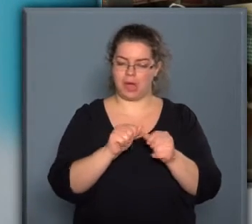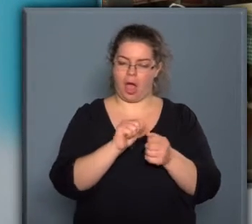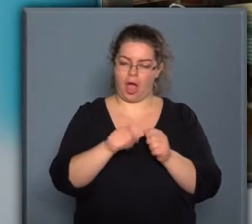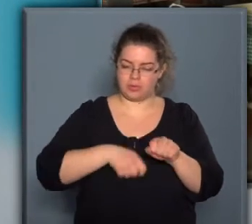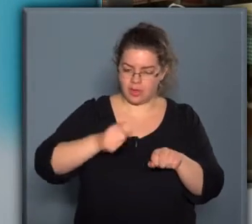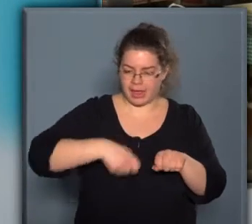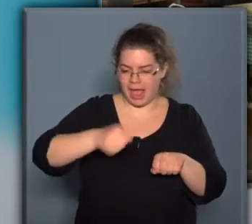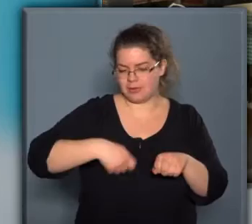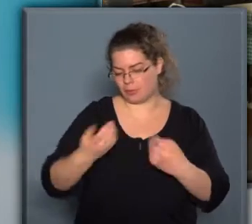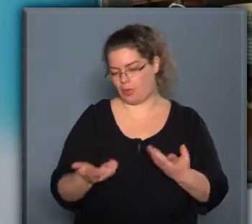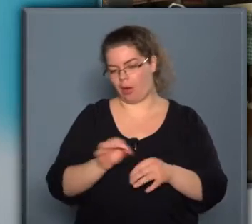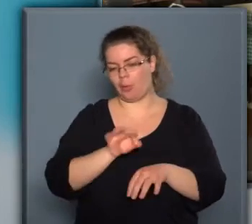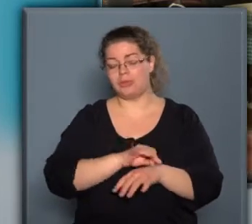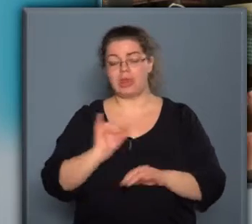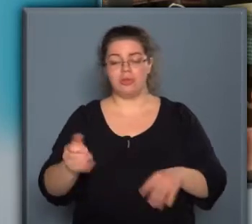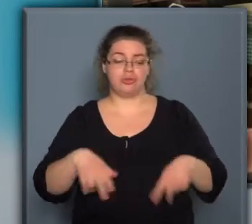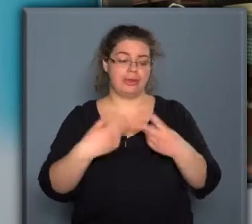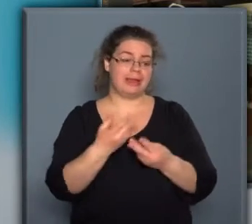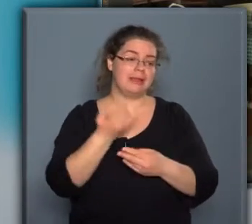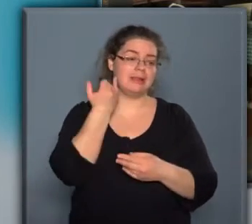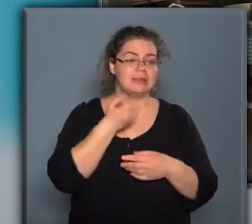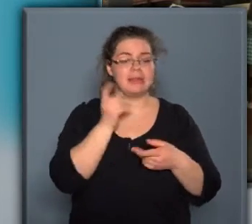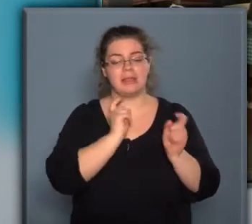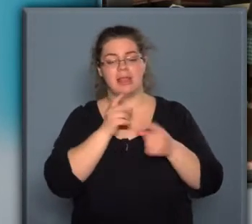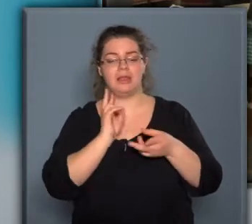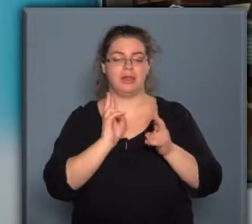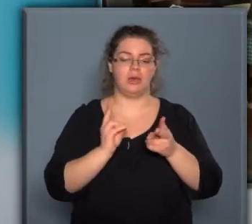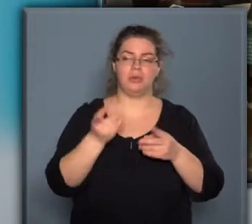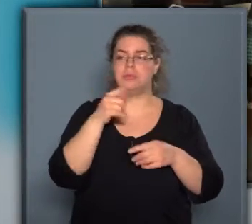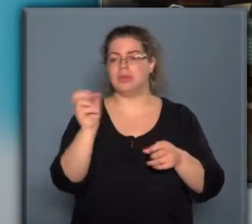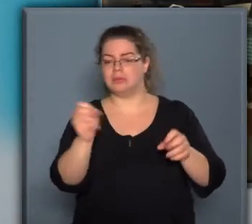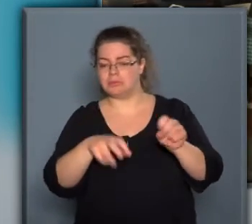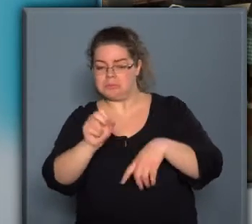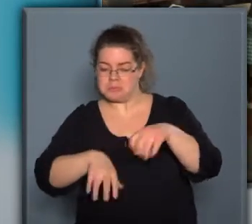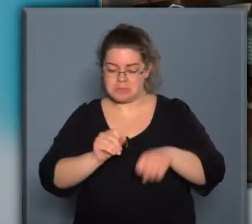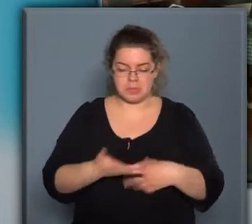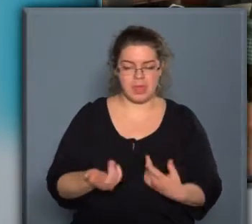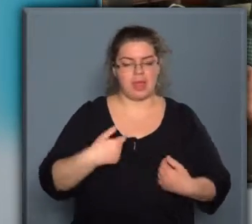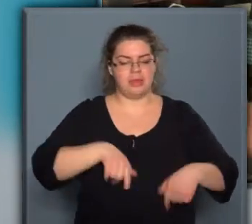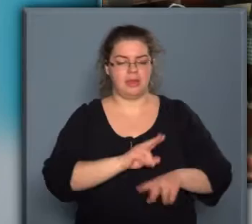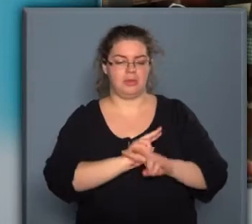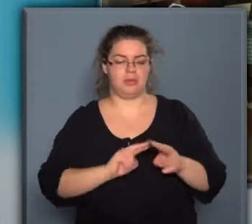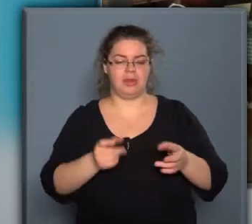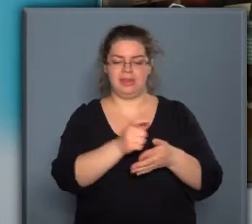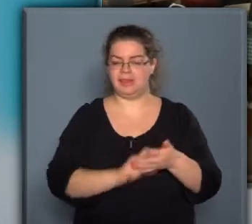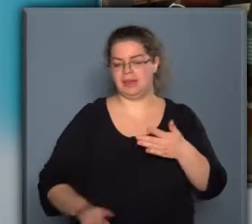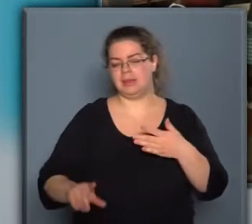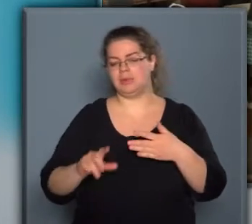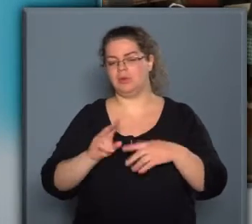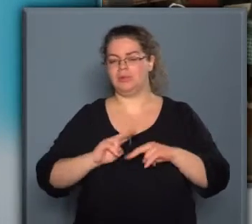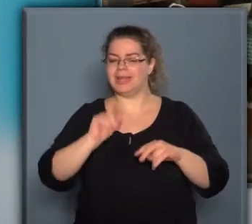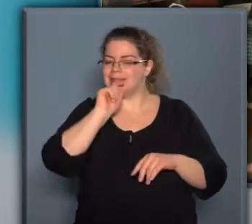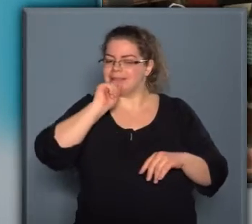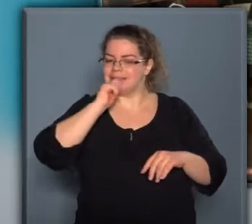a magát a húst. Aztán az ízlés szerint ki, hogy mit tesz bele, hogy tesz bele. Nekünk van egy receptünk,